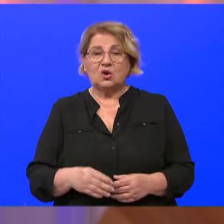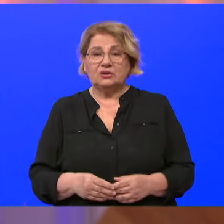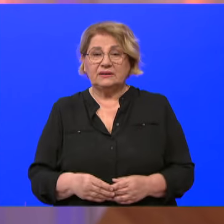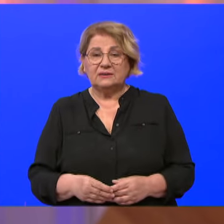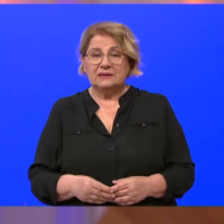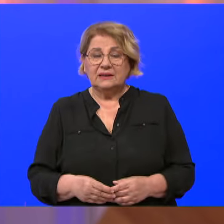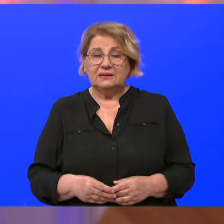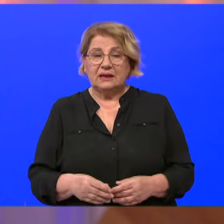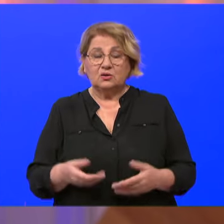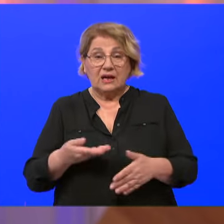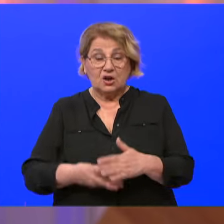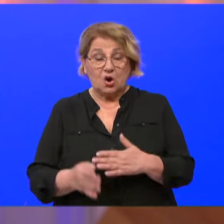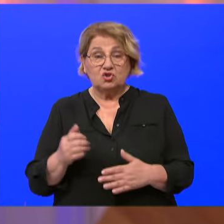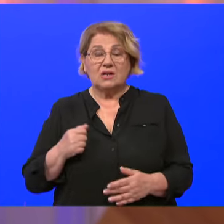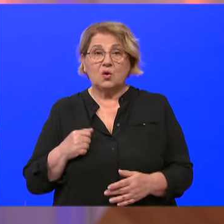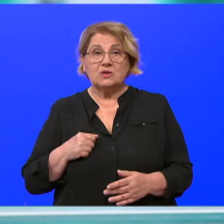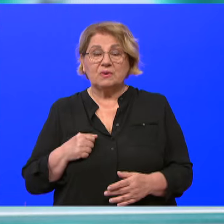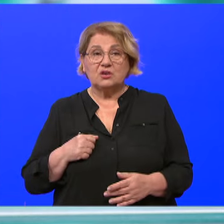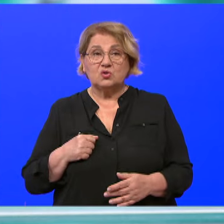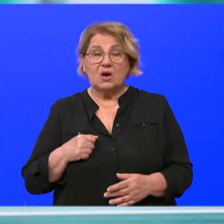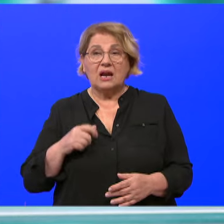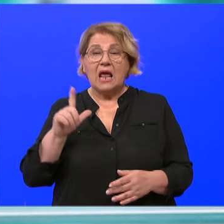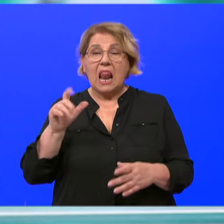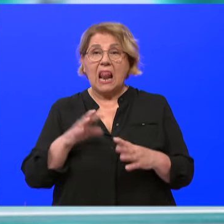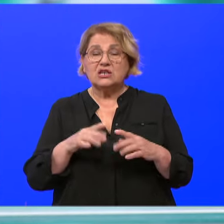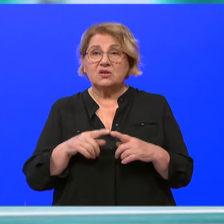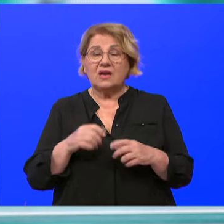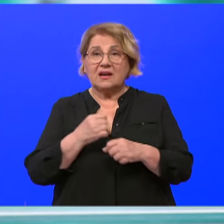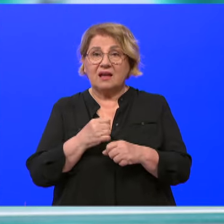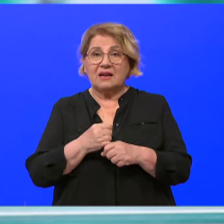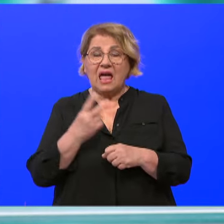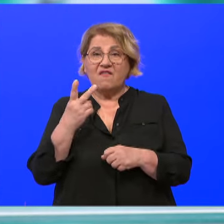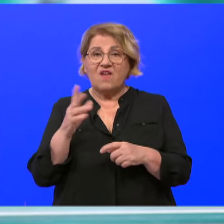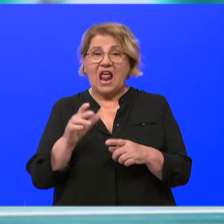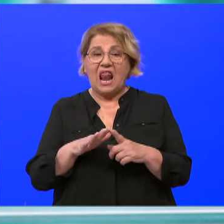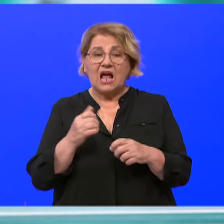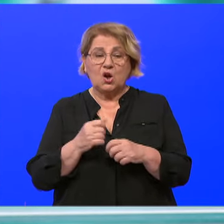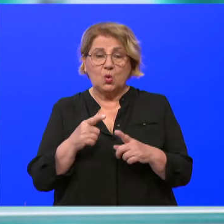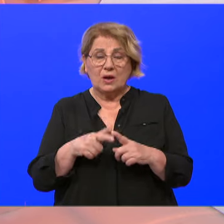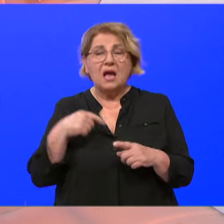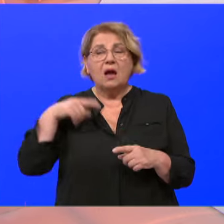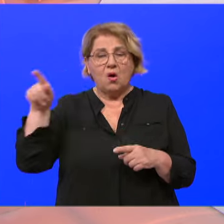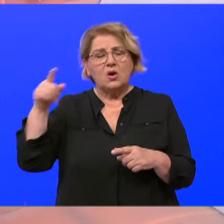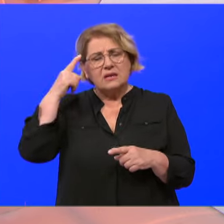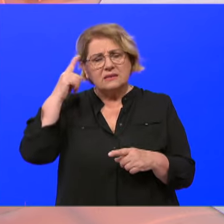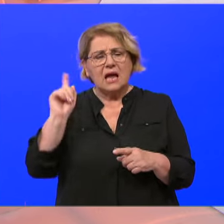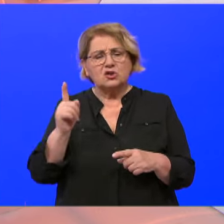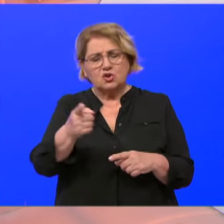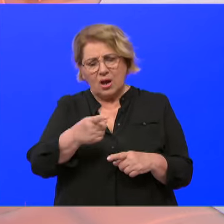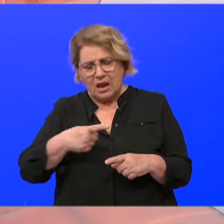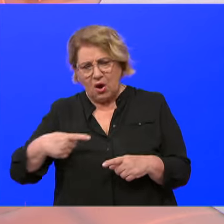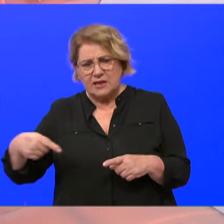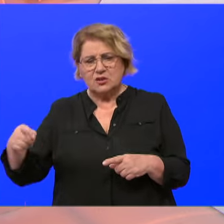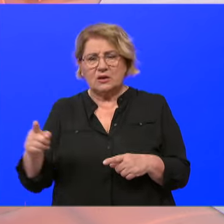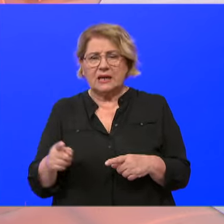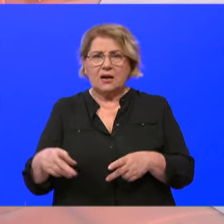tako sam rođena u Splitu, ali smo živjeli na Lastovu, radila sam u Veloj Luci. Ja znam što je izoliranost, i od mora, i kad